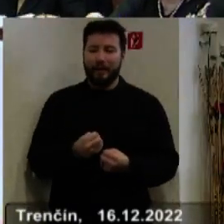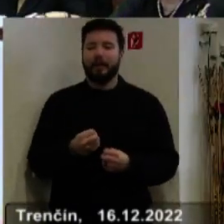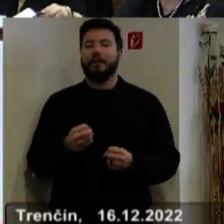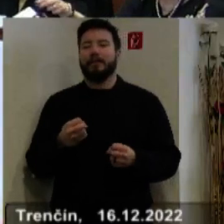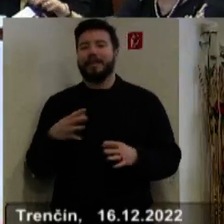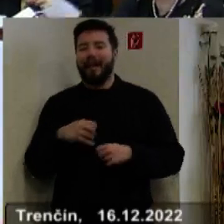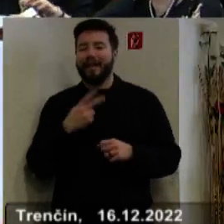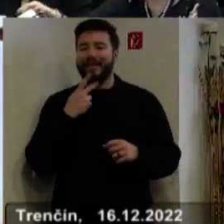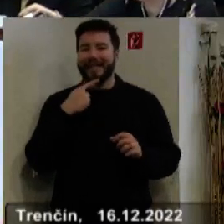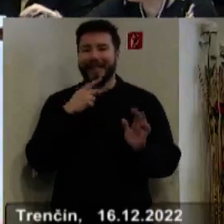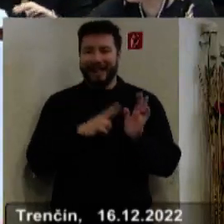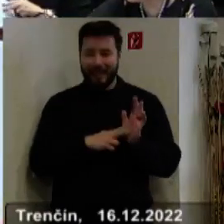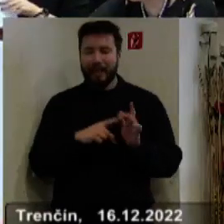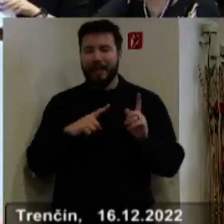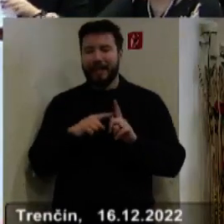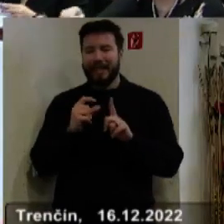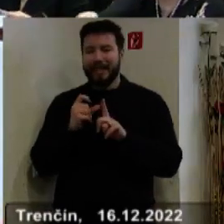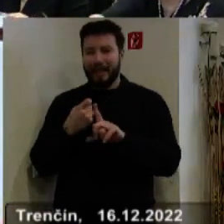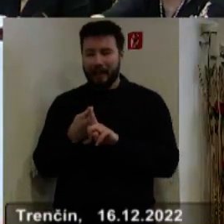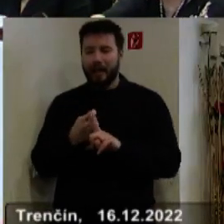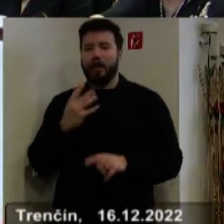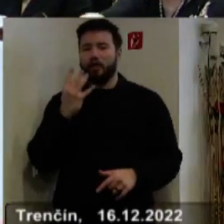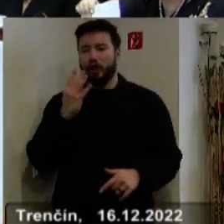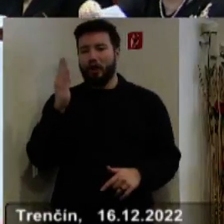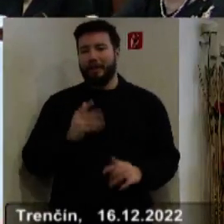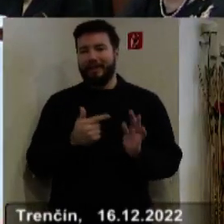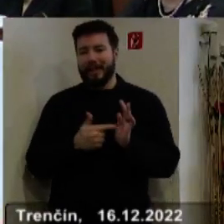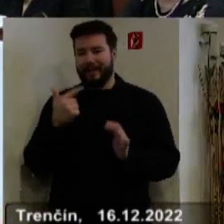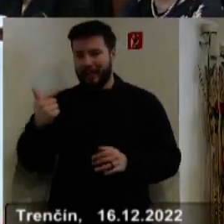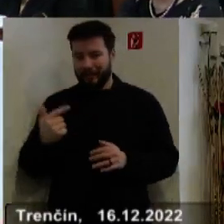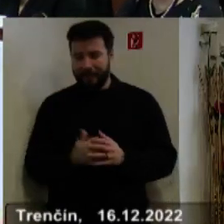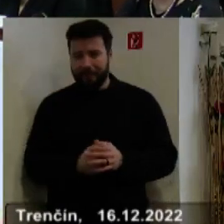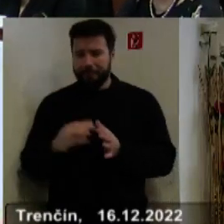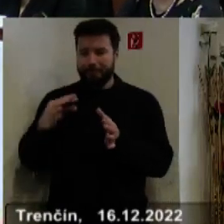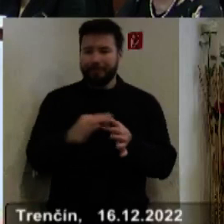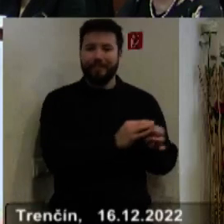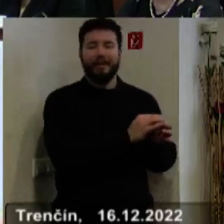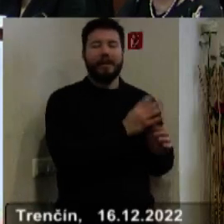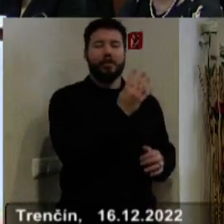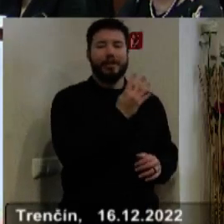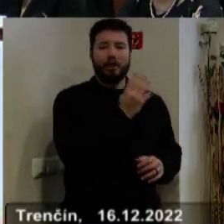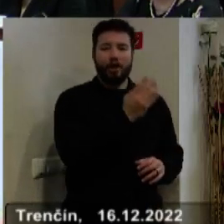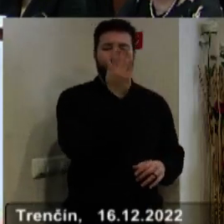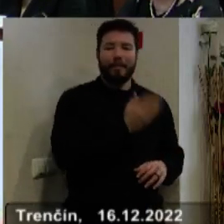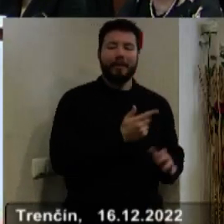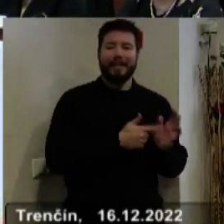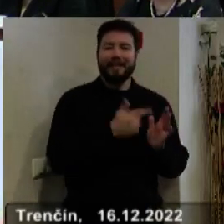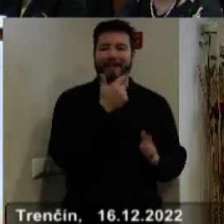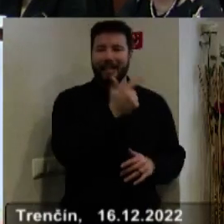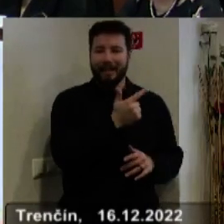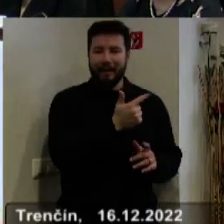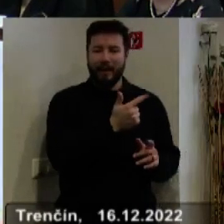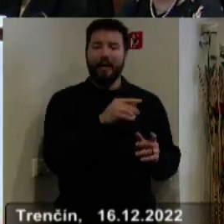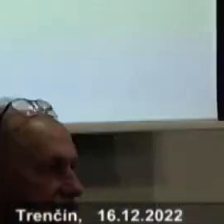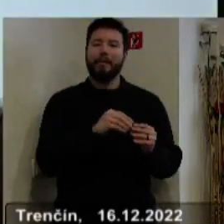záväzné nariadenia Trenčanského samozpravného kraja 4 2022, ktorým sa mení VZN 44 2022 o výške